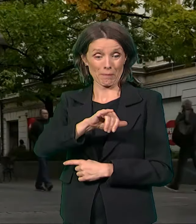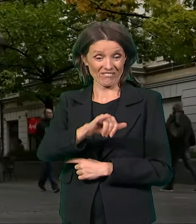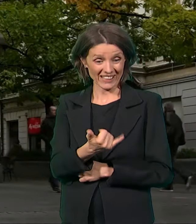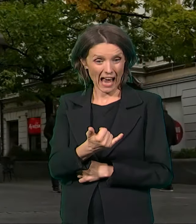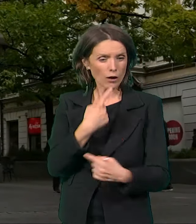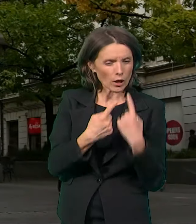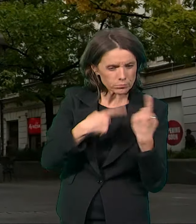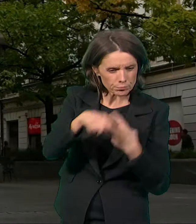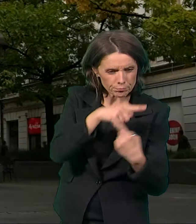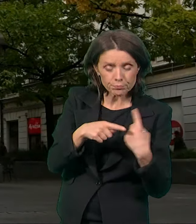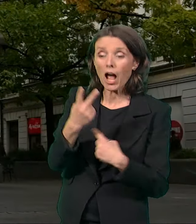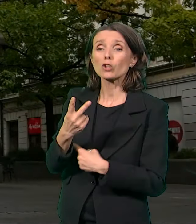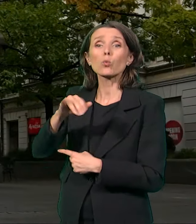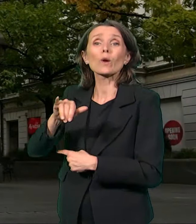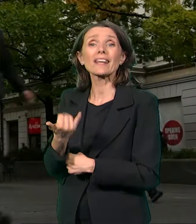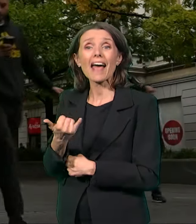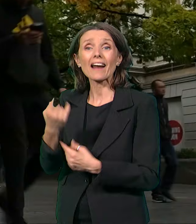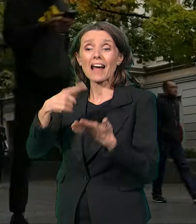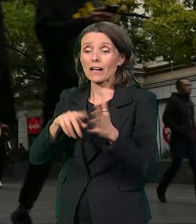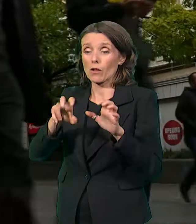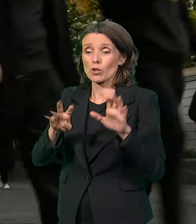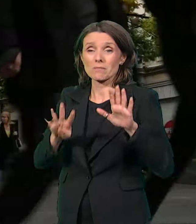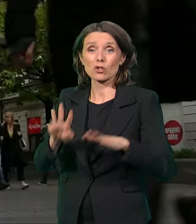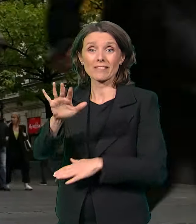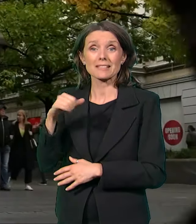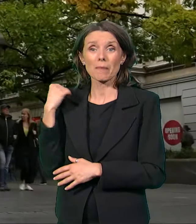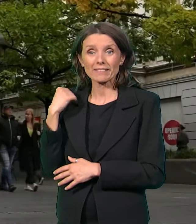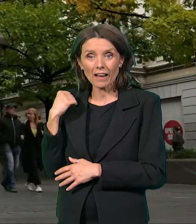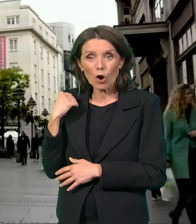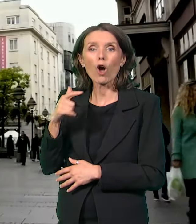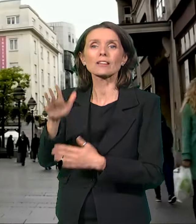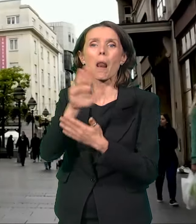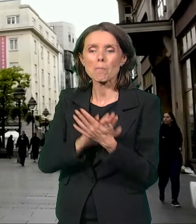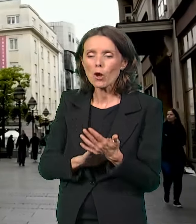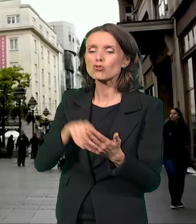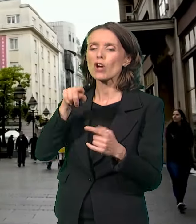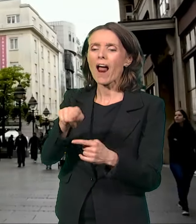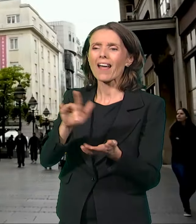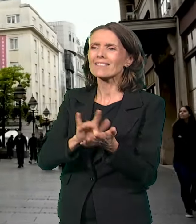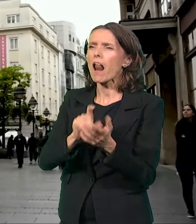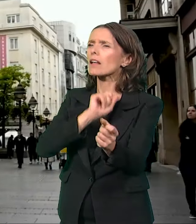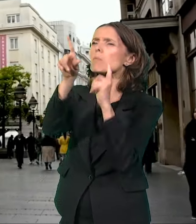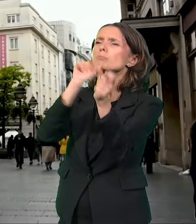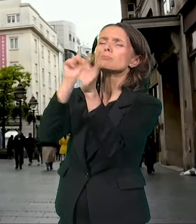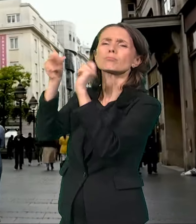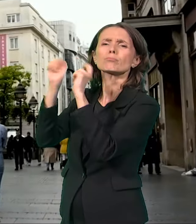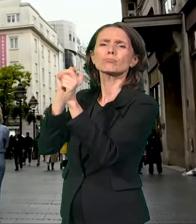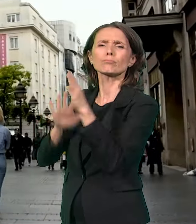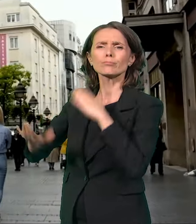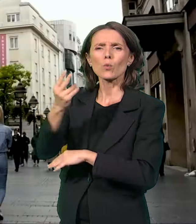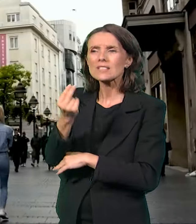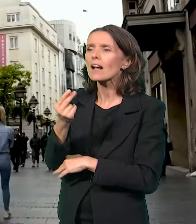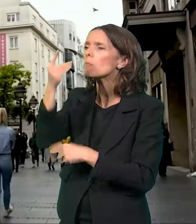1895. počele su ka svim stanicama u Srbiji da lete depeše, u kojima je objavljivan dnevni kurs